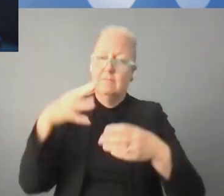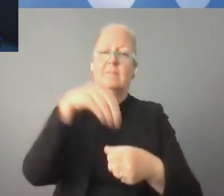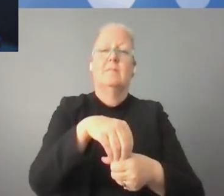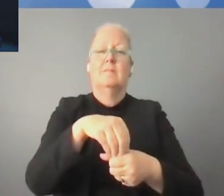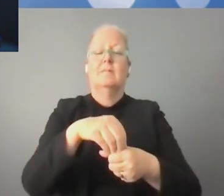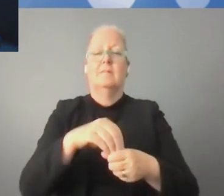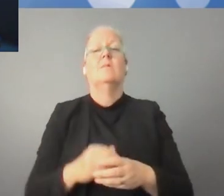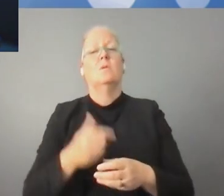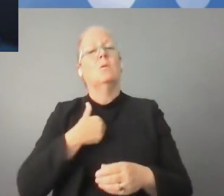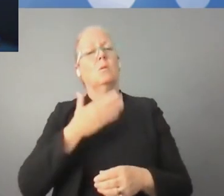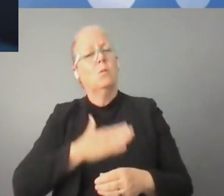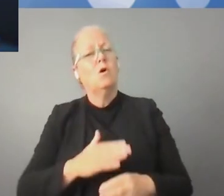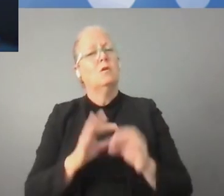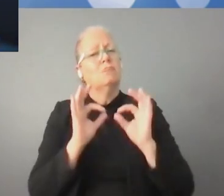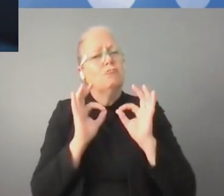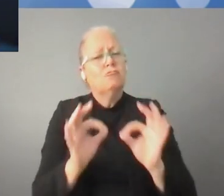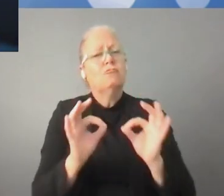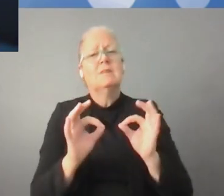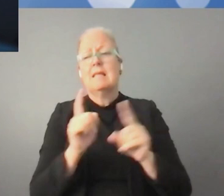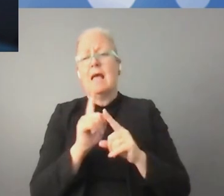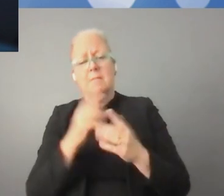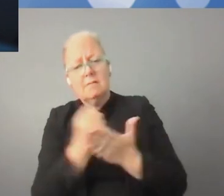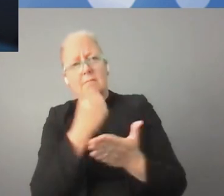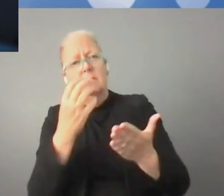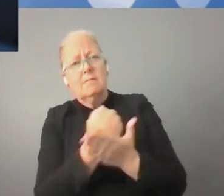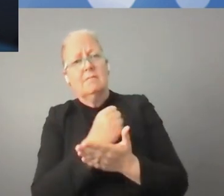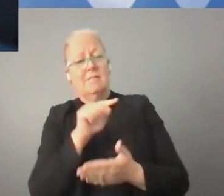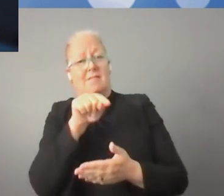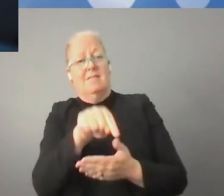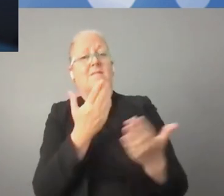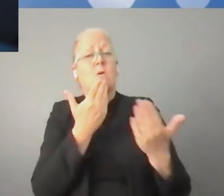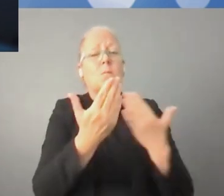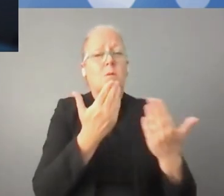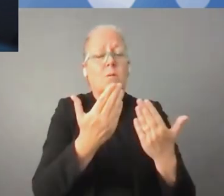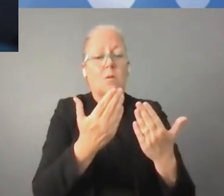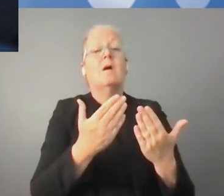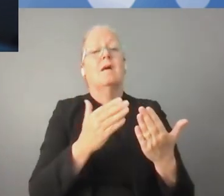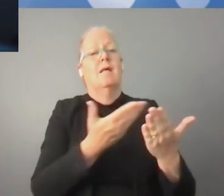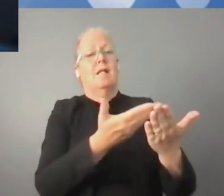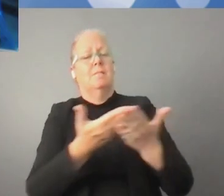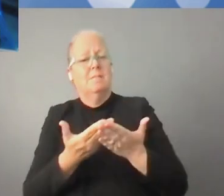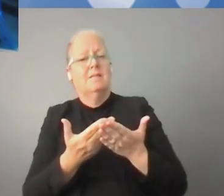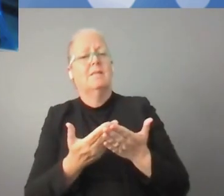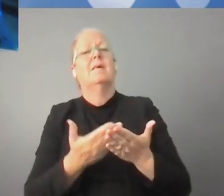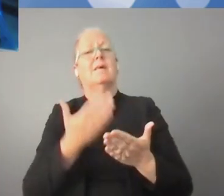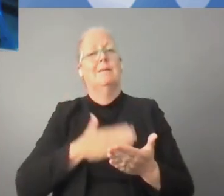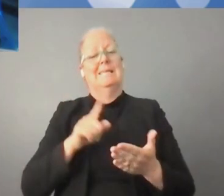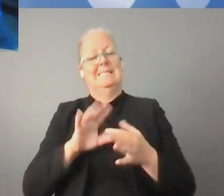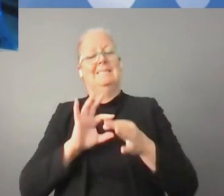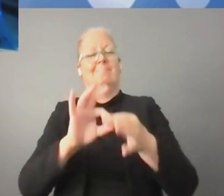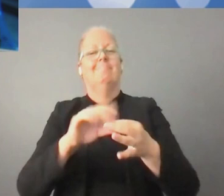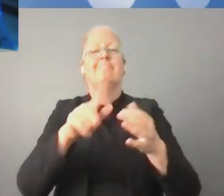المجالات. ونحن على اليقين بأن المنتدى في روسيا سوف يكون له هذا